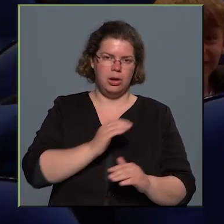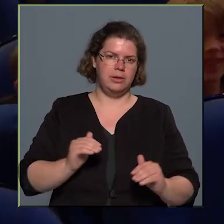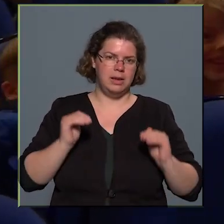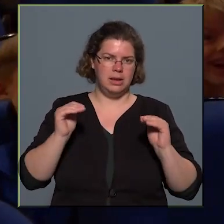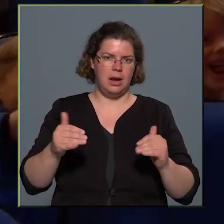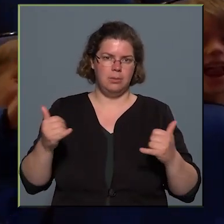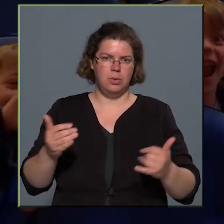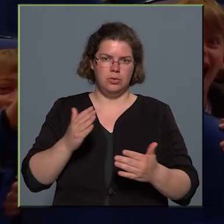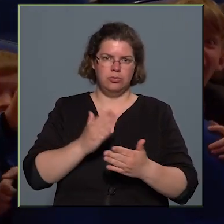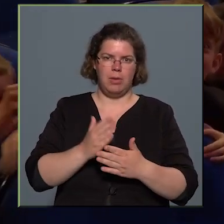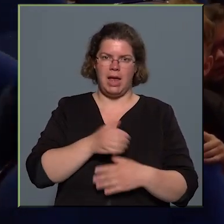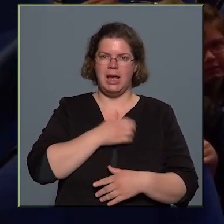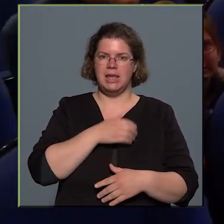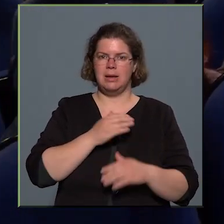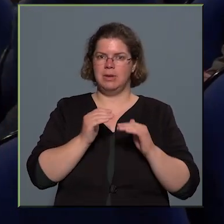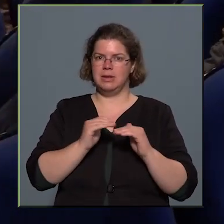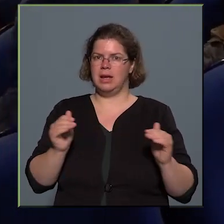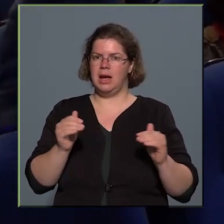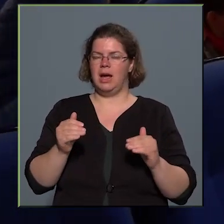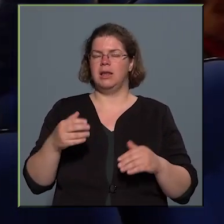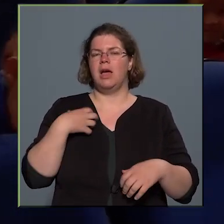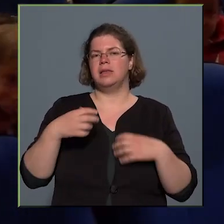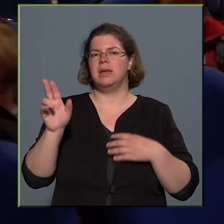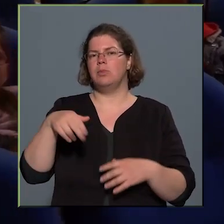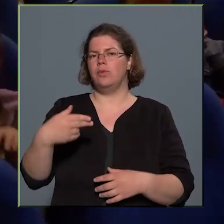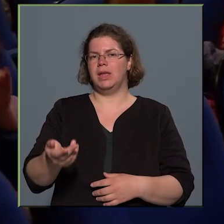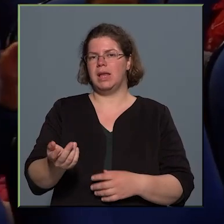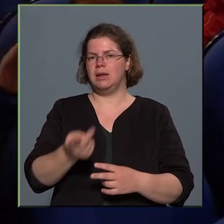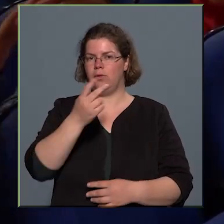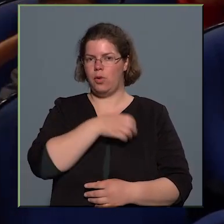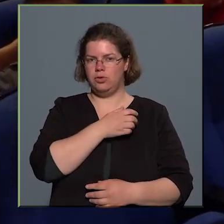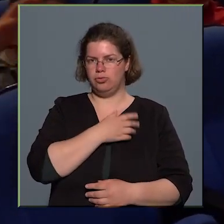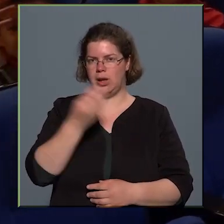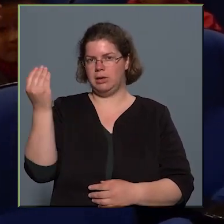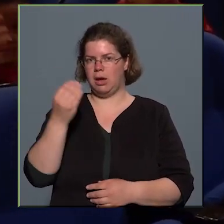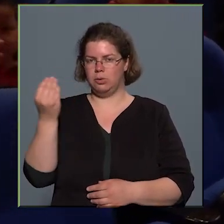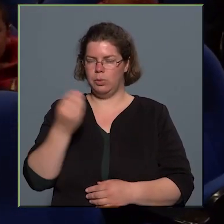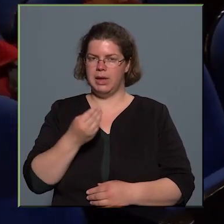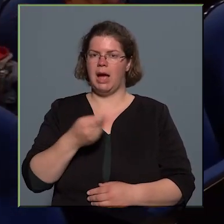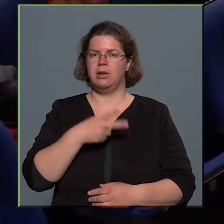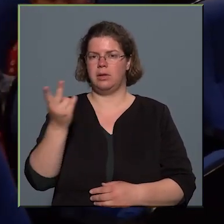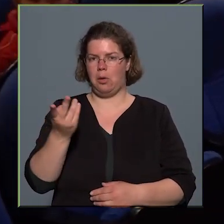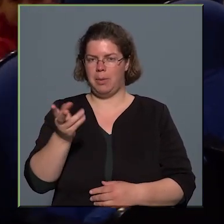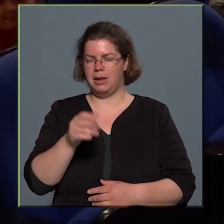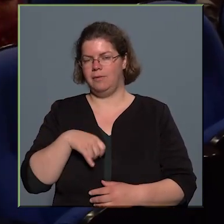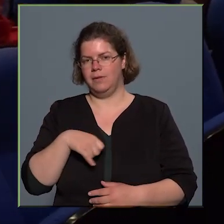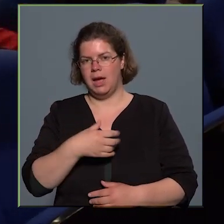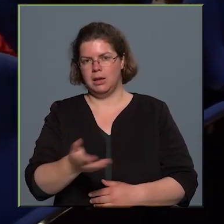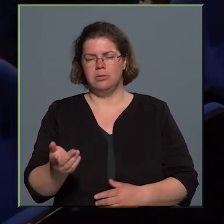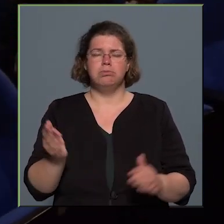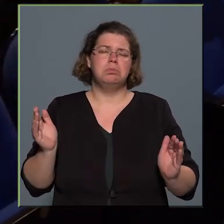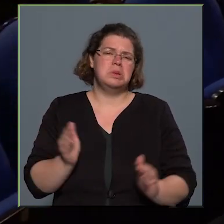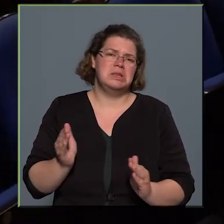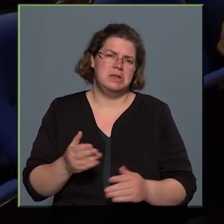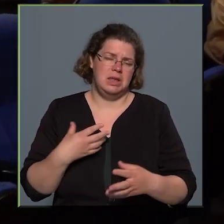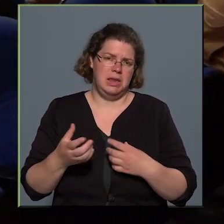meg már tényleg egyetemi szinten a színvűvészeti főiskolán tanulják a szakmát a fiatalok. Mi egy nagyon pici kis színház